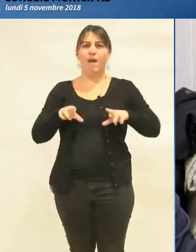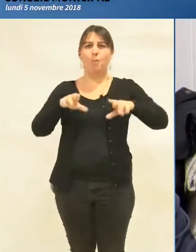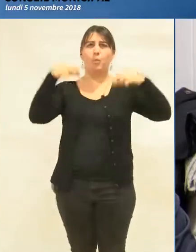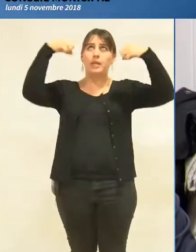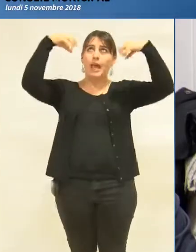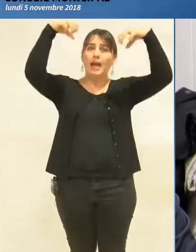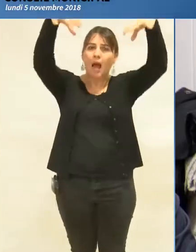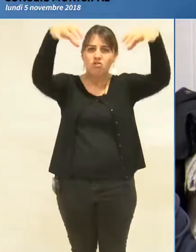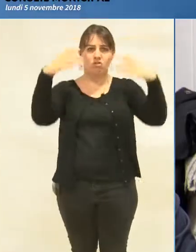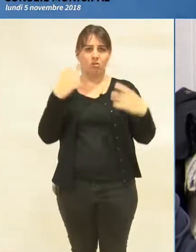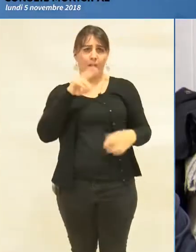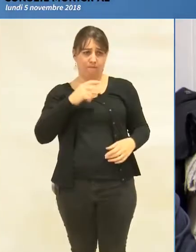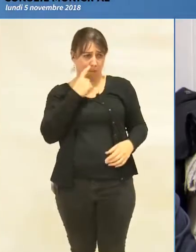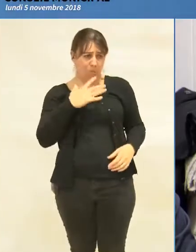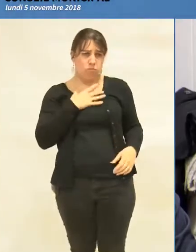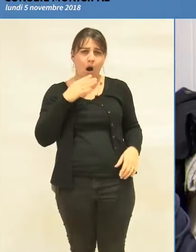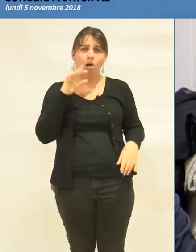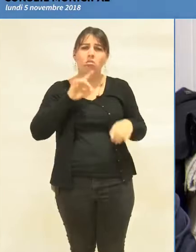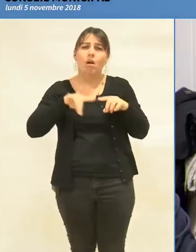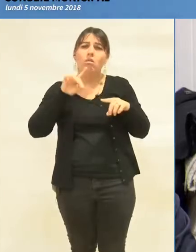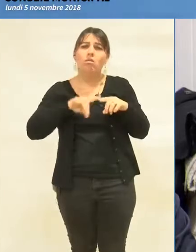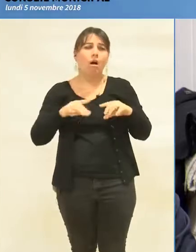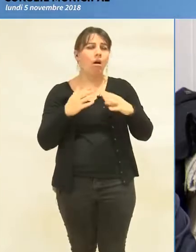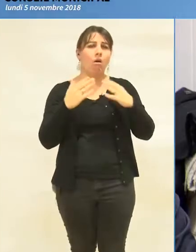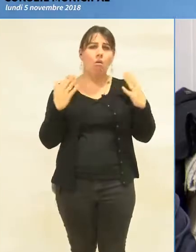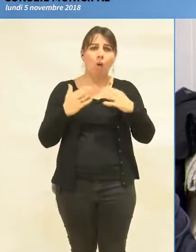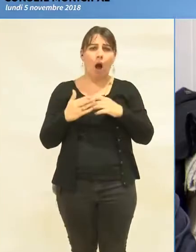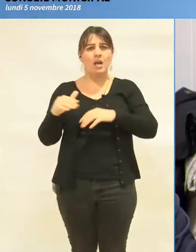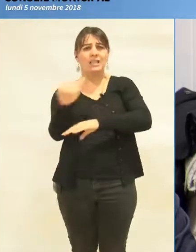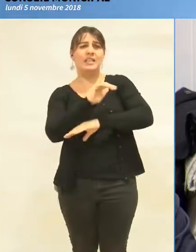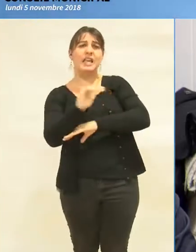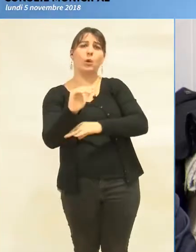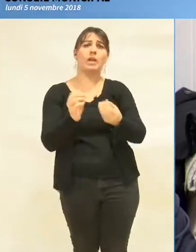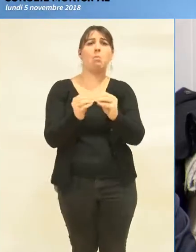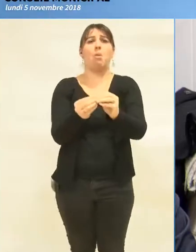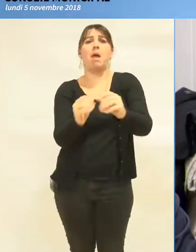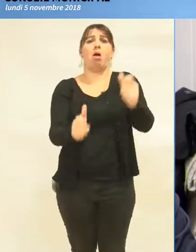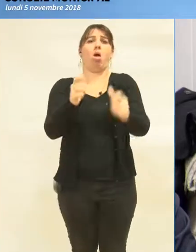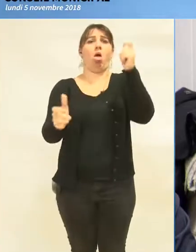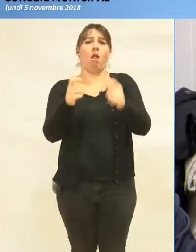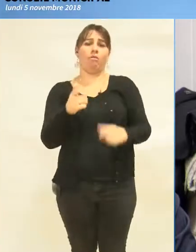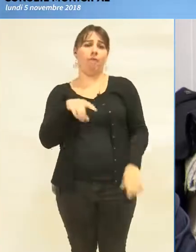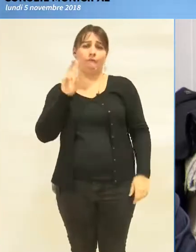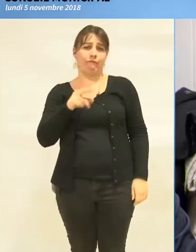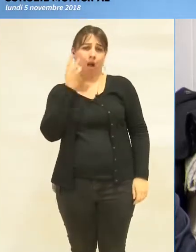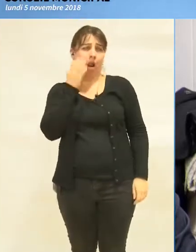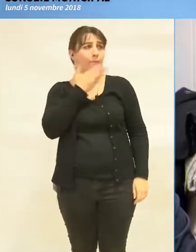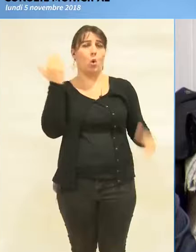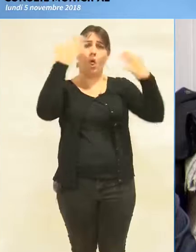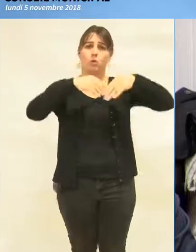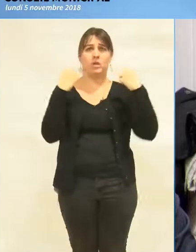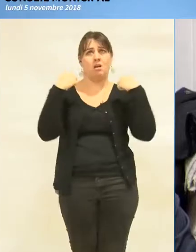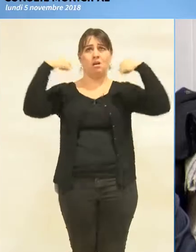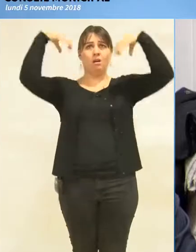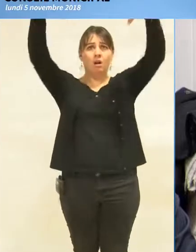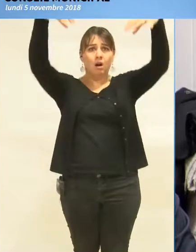Ce n'est, selon moi, qu'un détail qui n'aurait qu'un impact faible sur l'insécurité. Enfin, on ferait mieux d'éclairer la nuit que